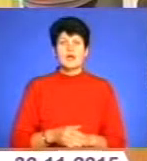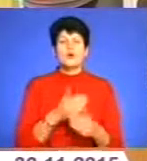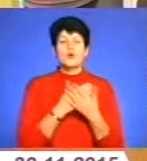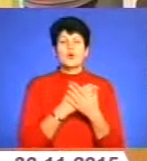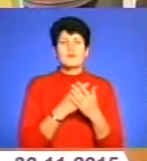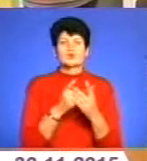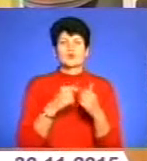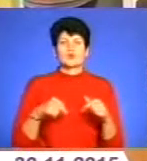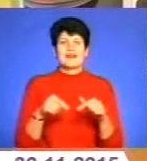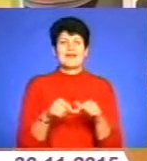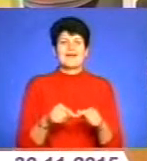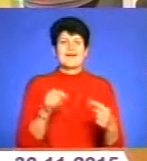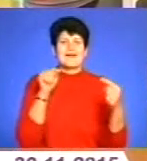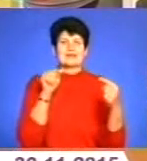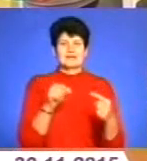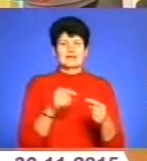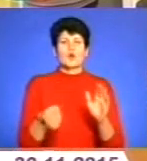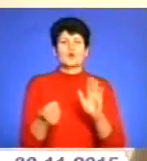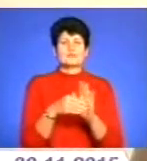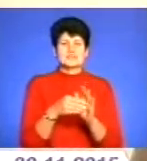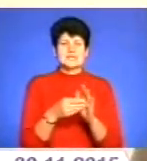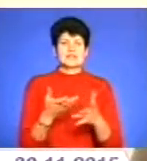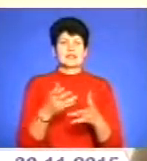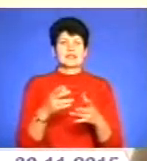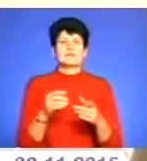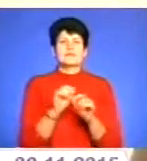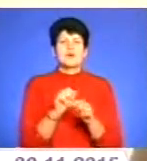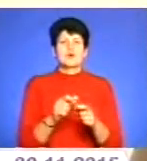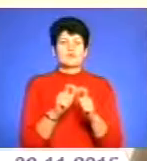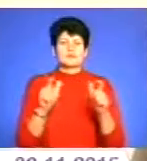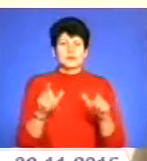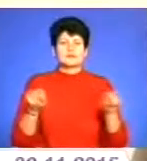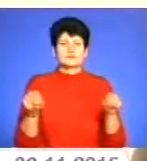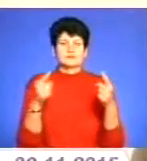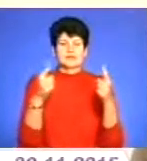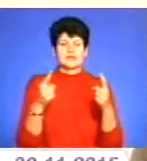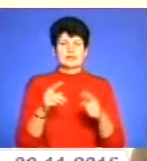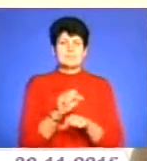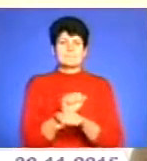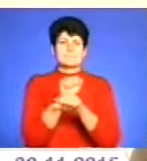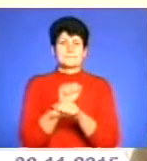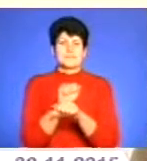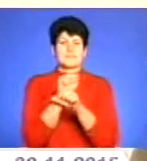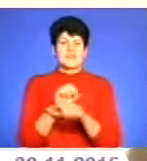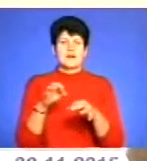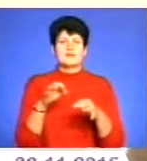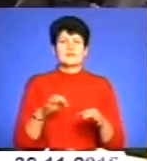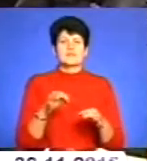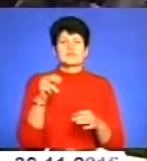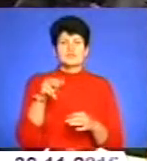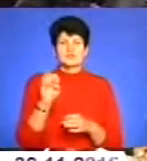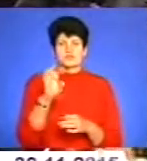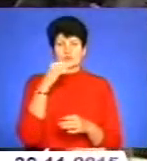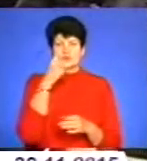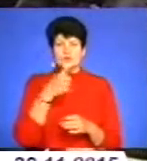організацію «Антикорупційний комітет Майдану» заснували майданівські активісти на хвилі революційних протестів 2014-го.